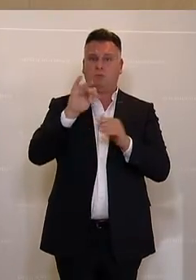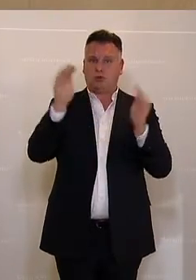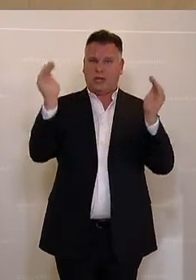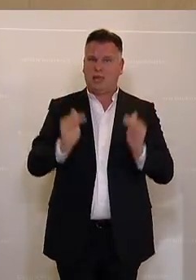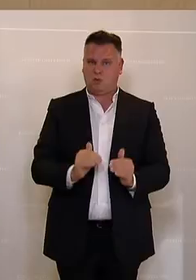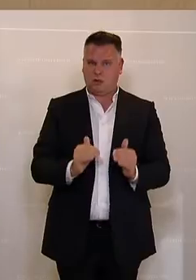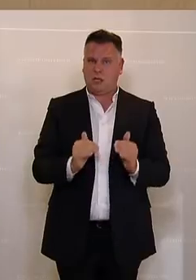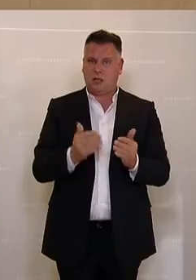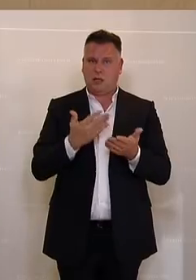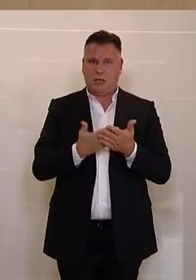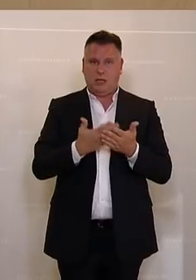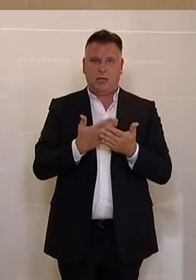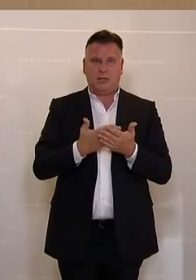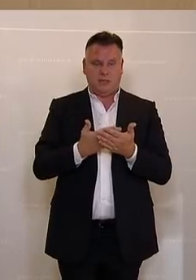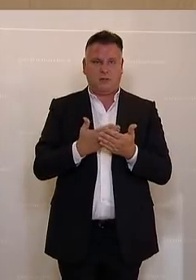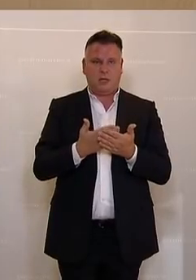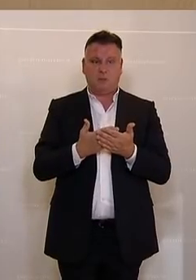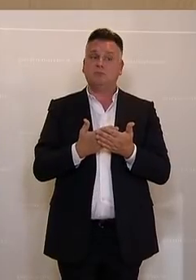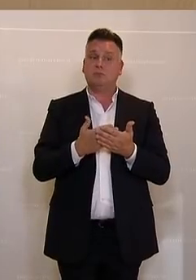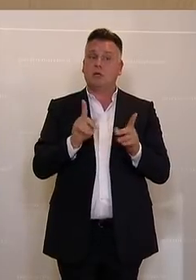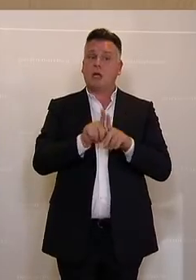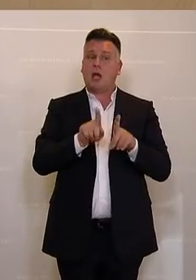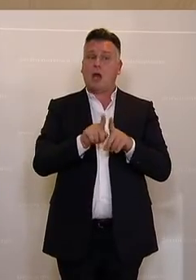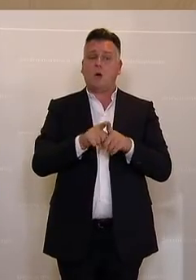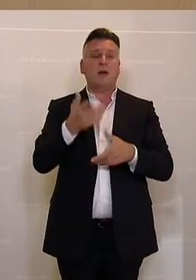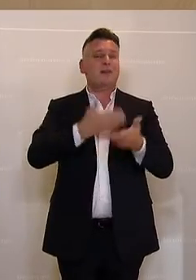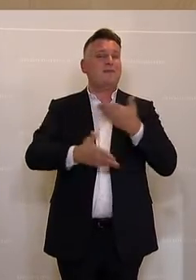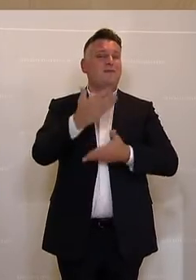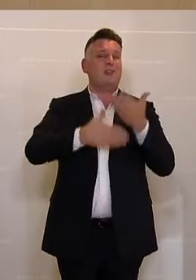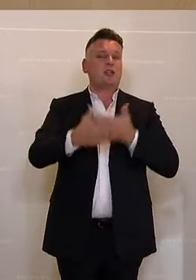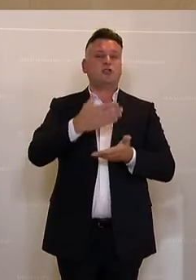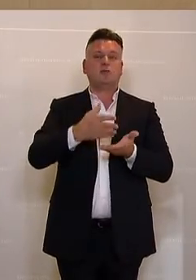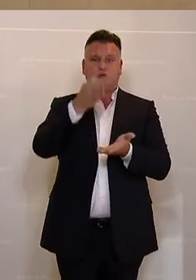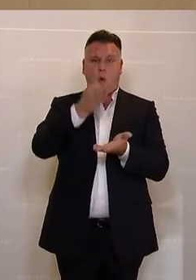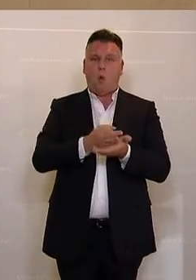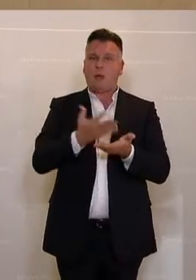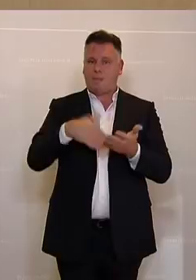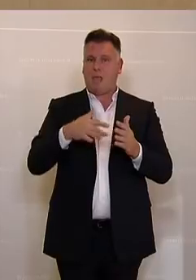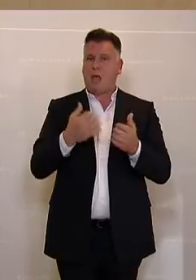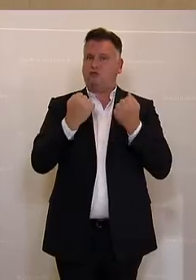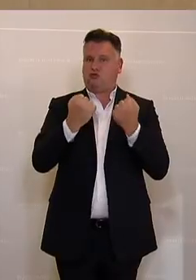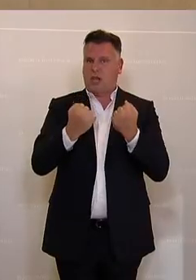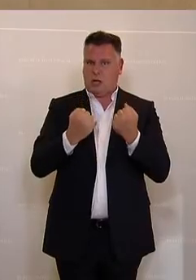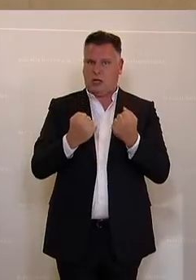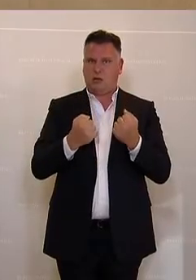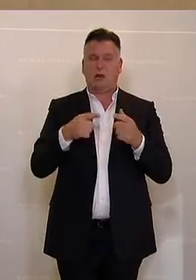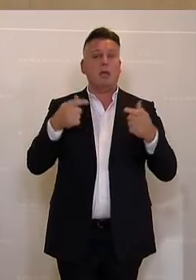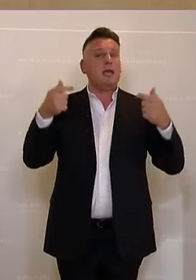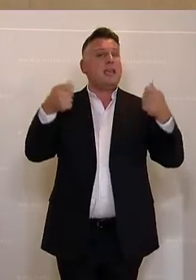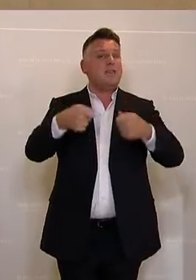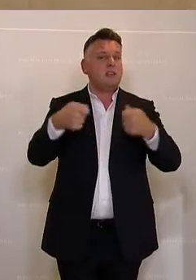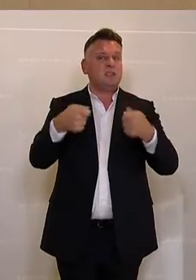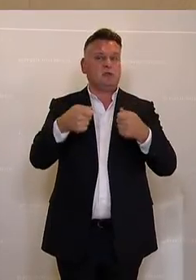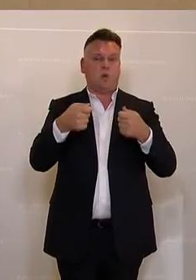sondern es geht auch darum, gleichzeitig den Wirtschaftsstandard nachhaltig zu stärken, mit Investitionen, mit Innovation,